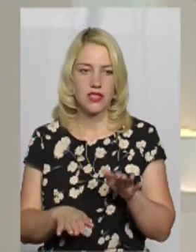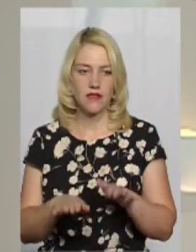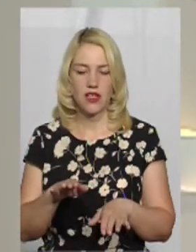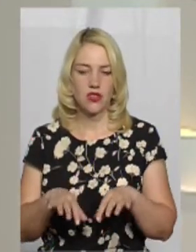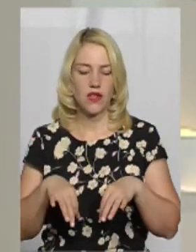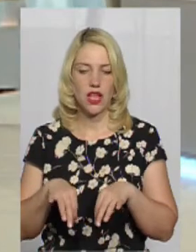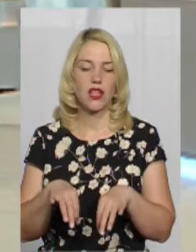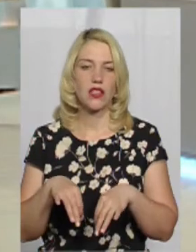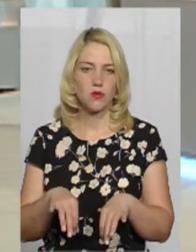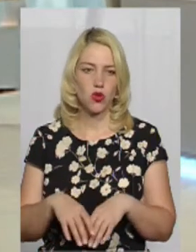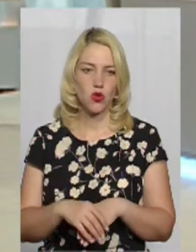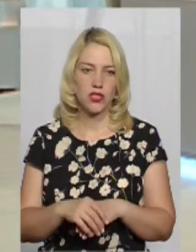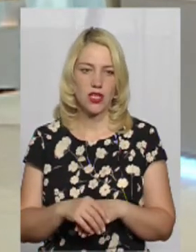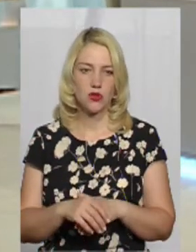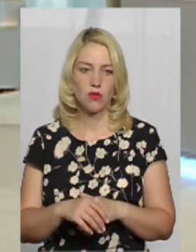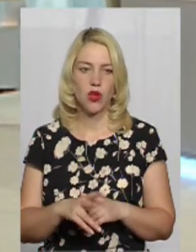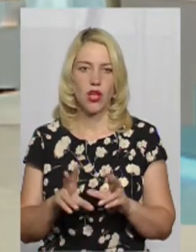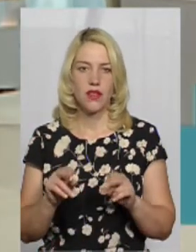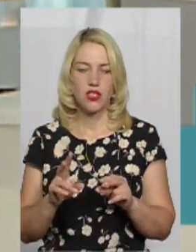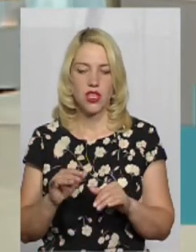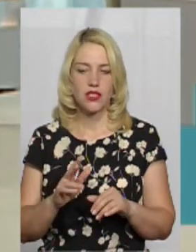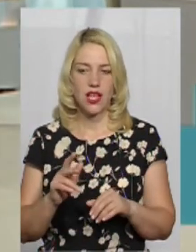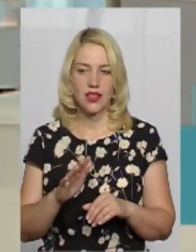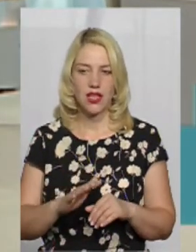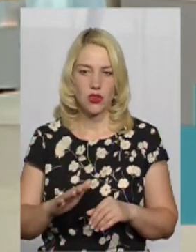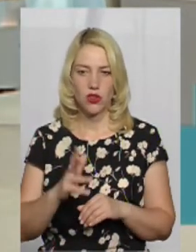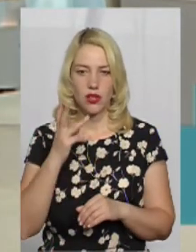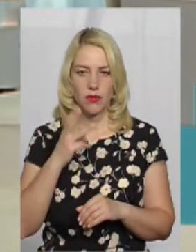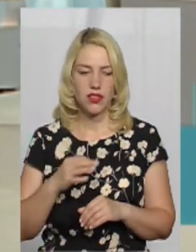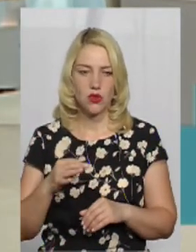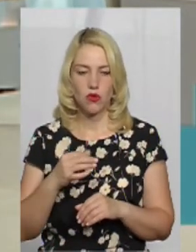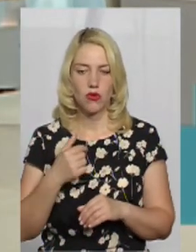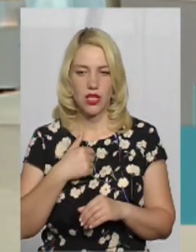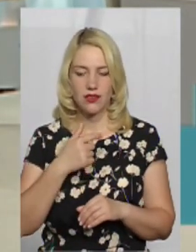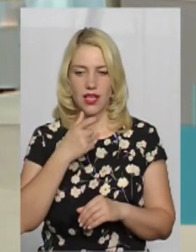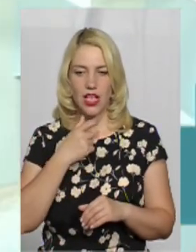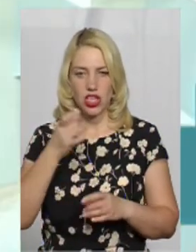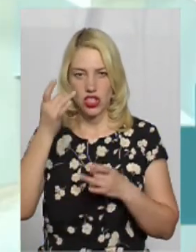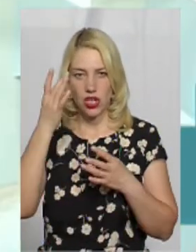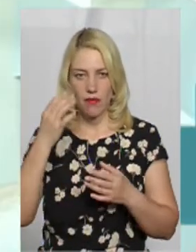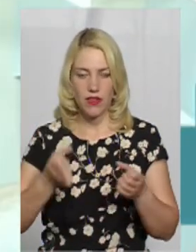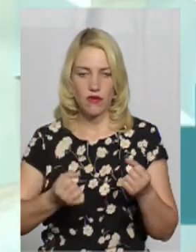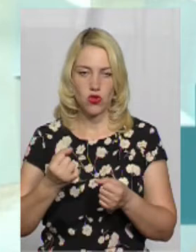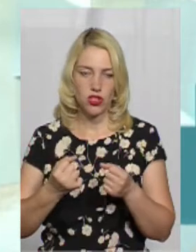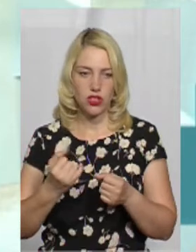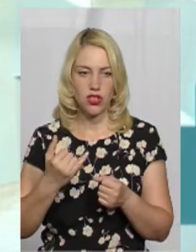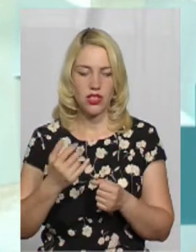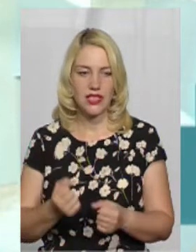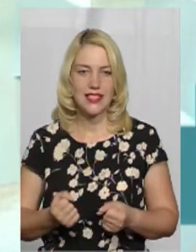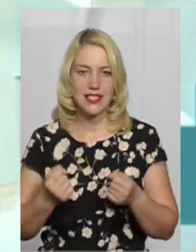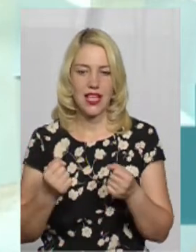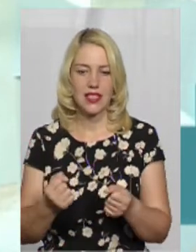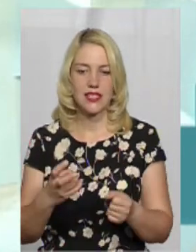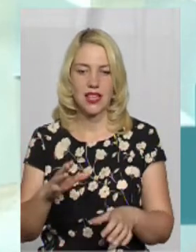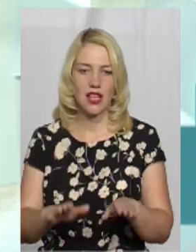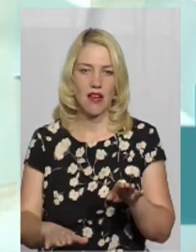транспортного засобу? На щастя, на території Хмельницької області в нас чамні водії. Заїзд на пункт